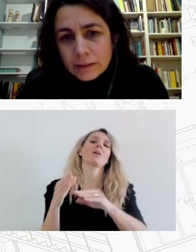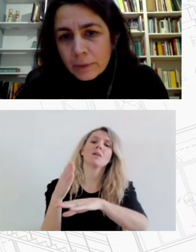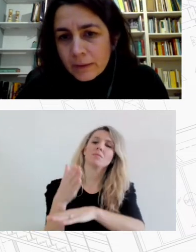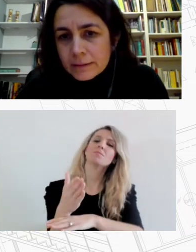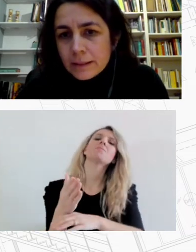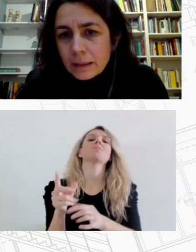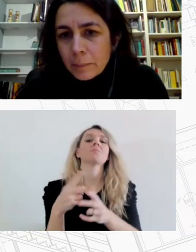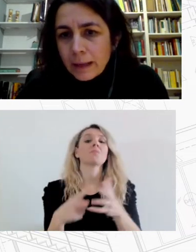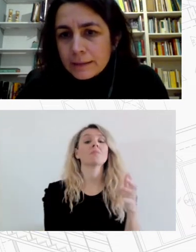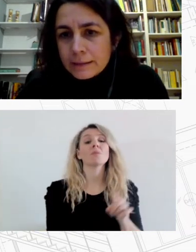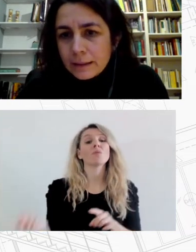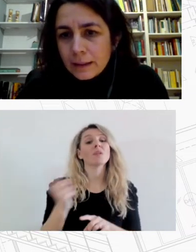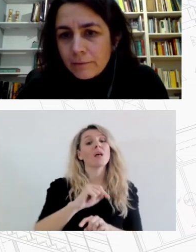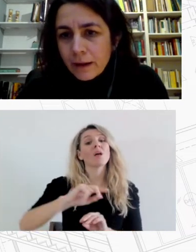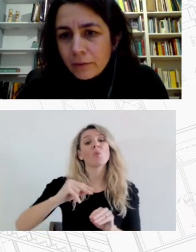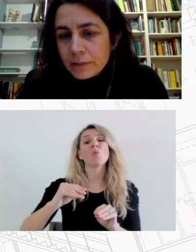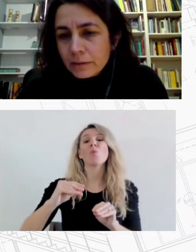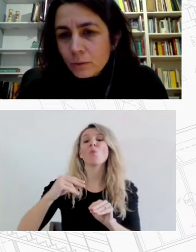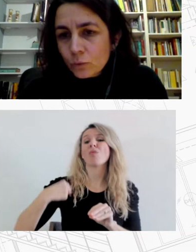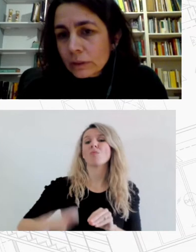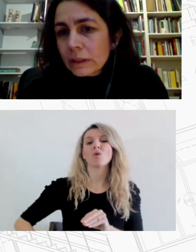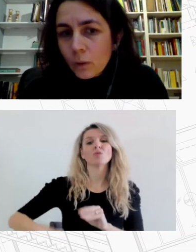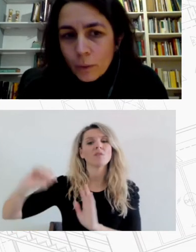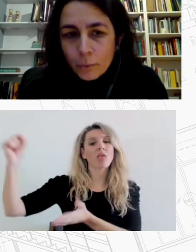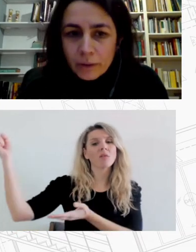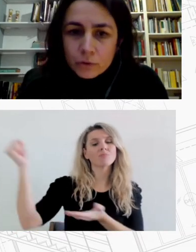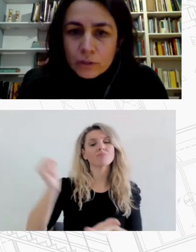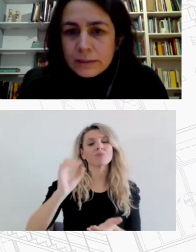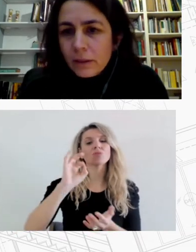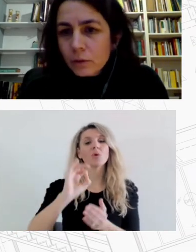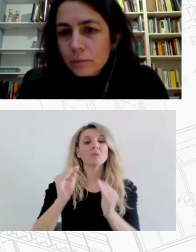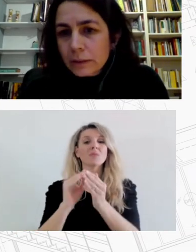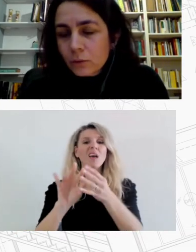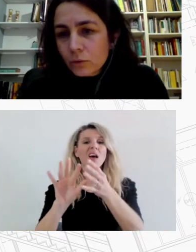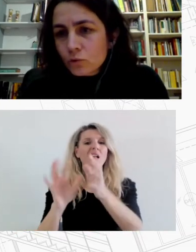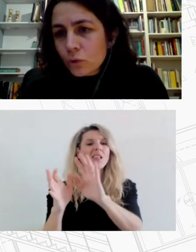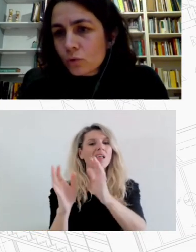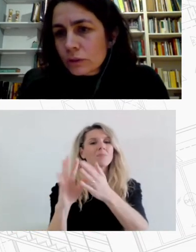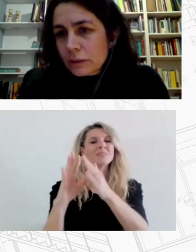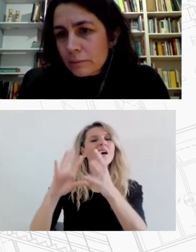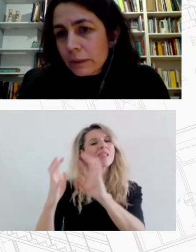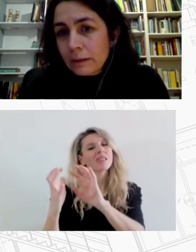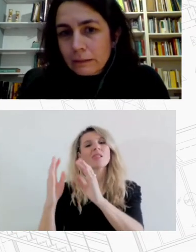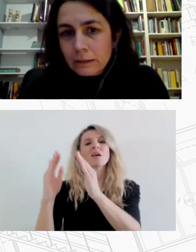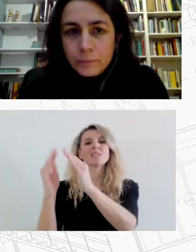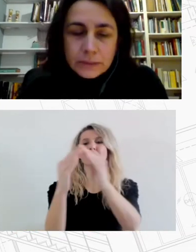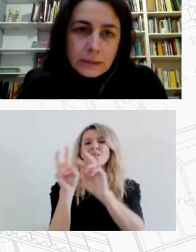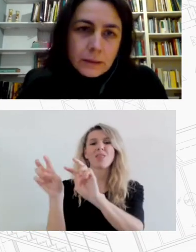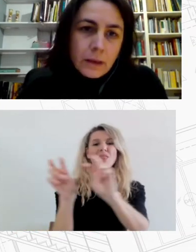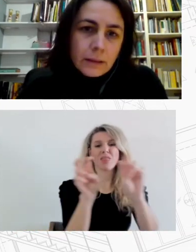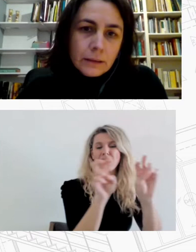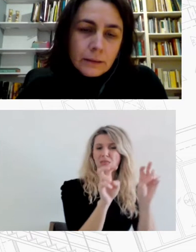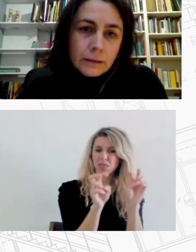χωρικές επενδύσεις για αναπλάσεις και αναβάθμιση του κτηριακού αποθέματος δεν συνδέονται με κοινωνικούς στόχους και με την κατοικία